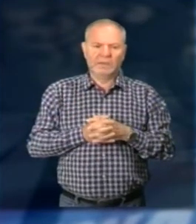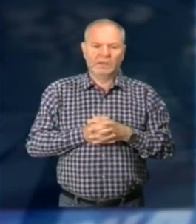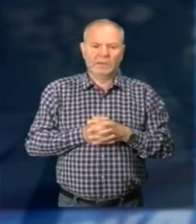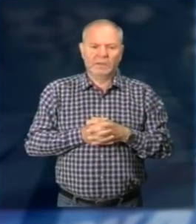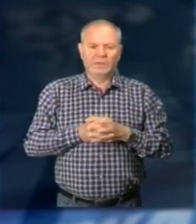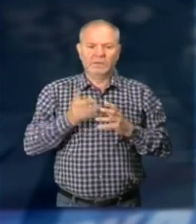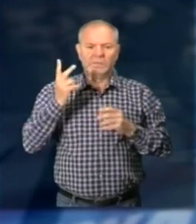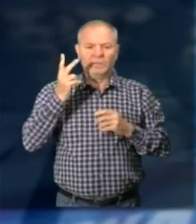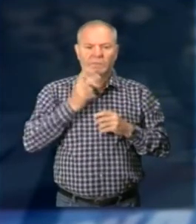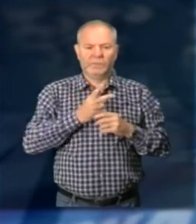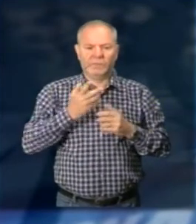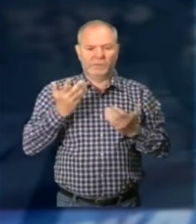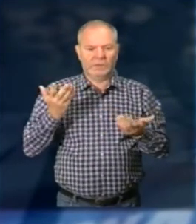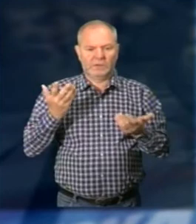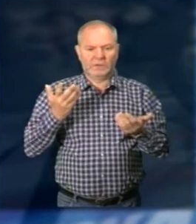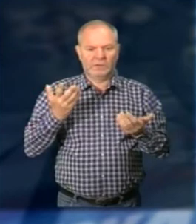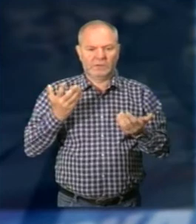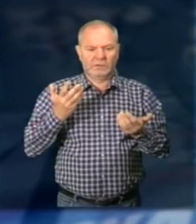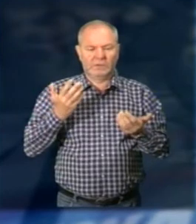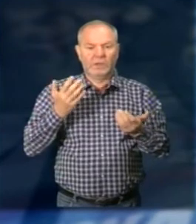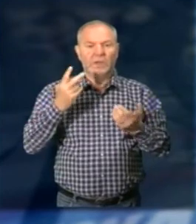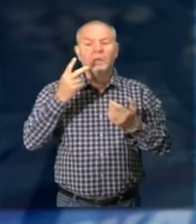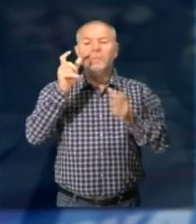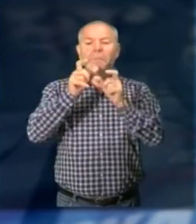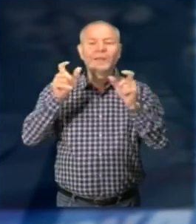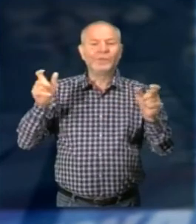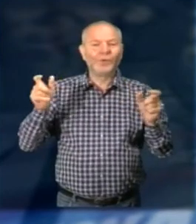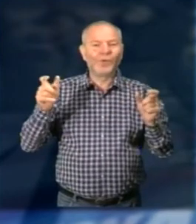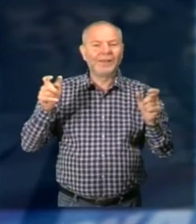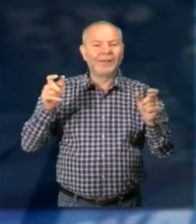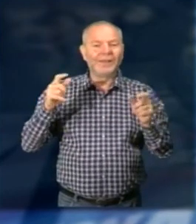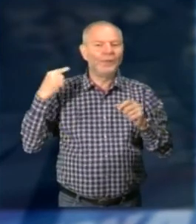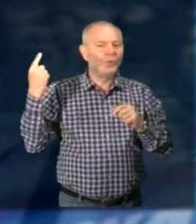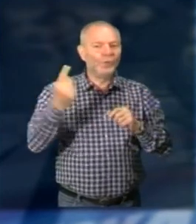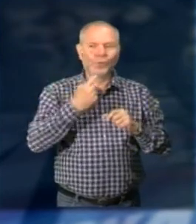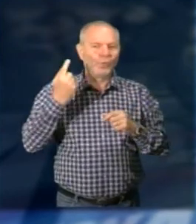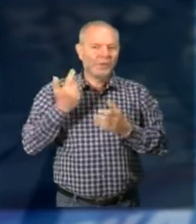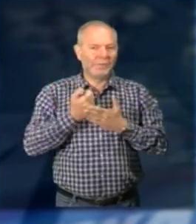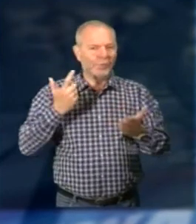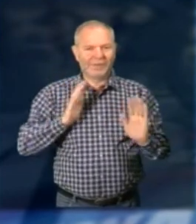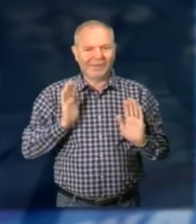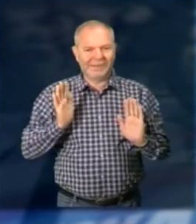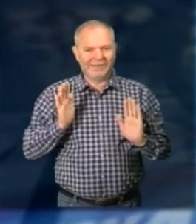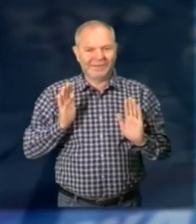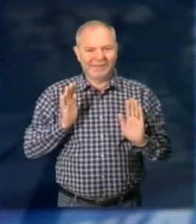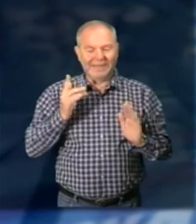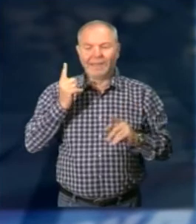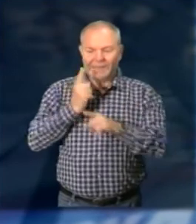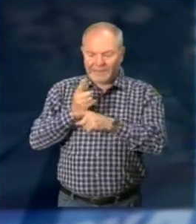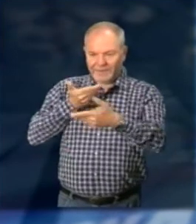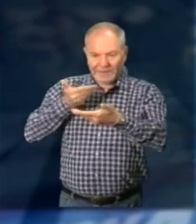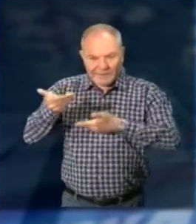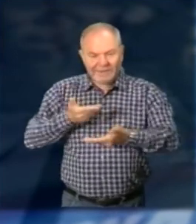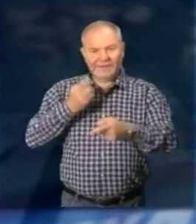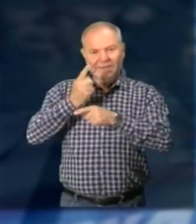lo sono diventate per la semplice ragione Così come sono tutte le persone, credo in assoluto Sono una risorsa se si sanno rapportare